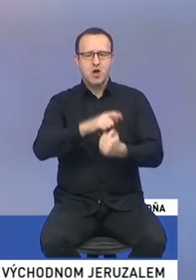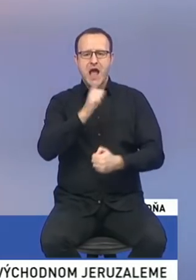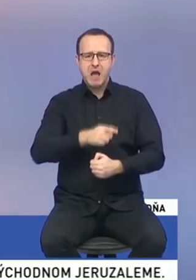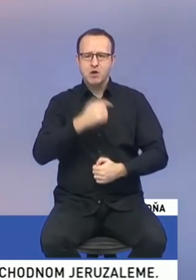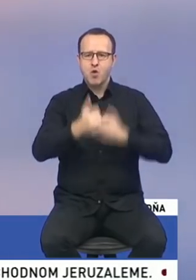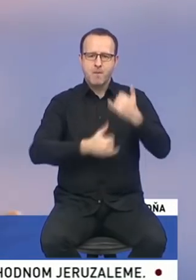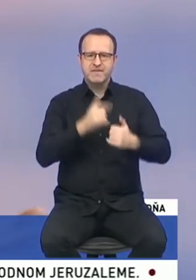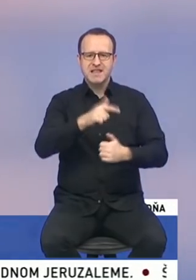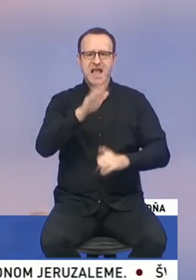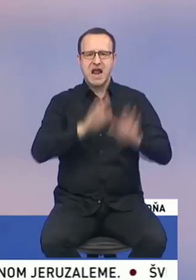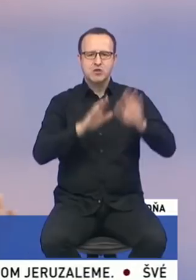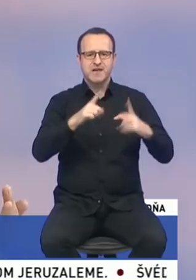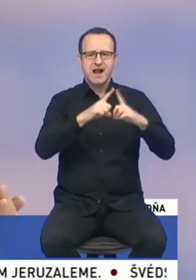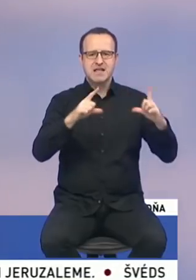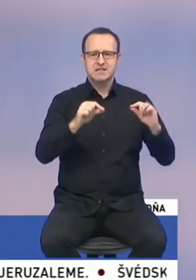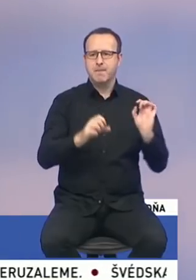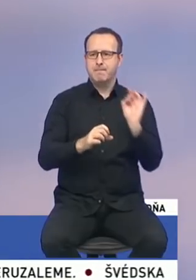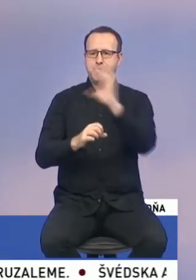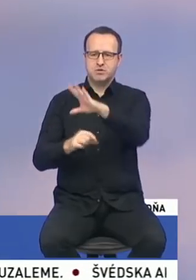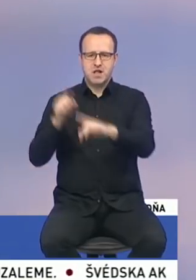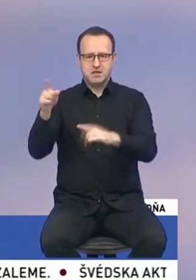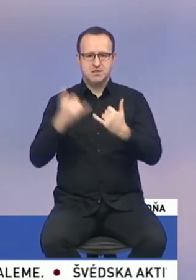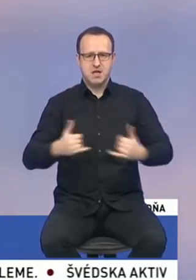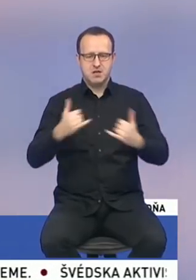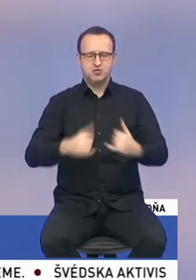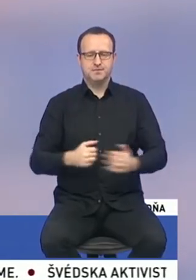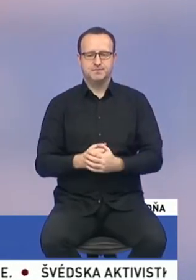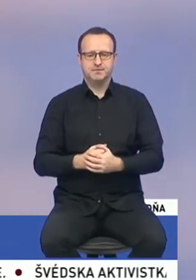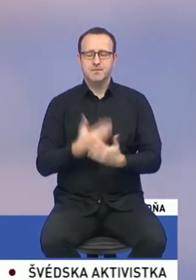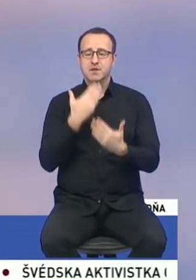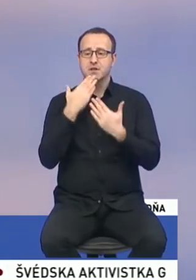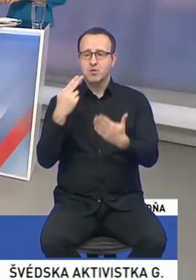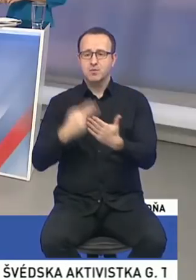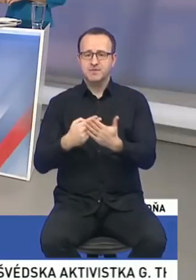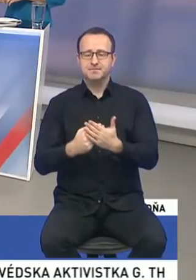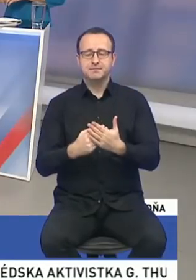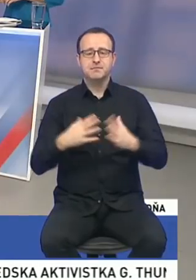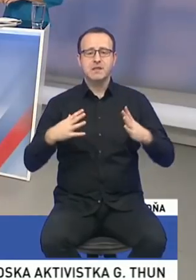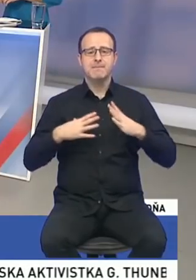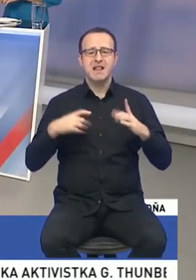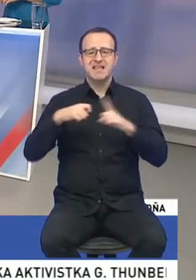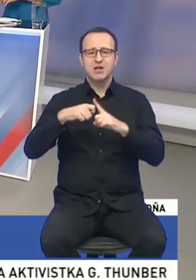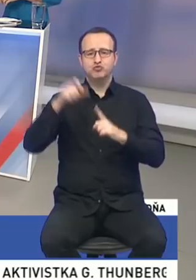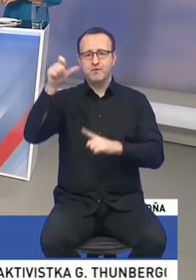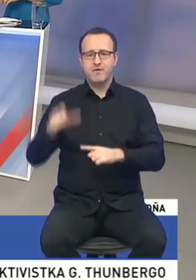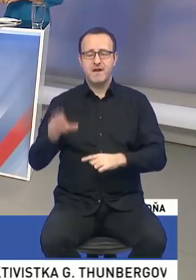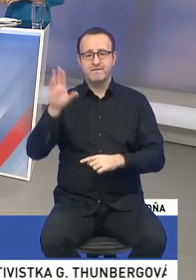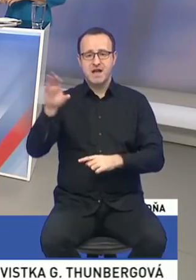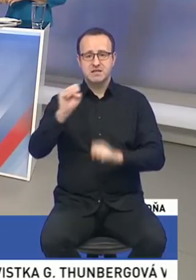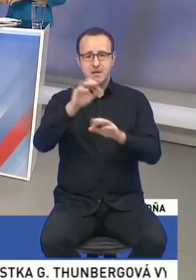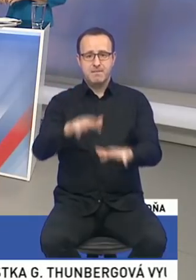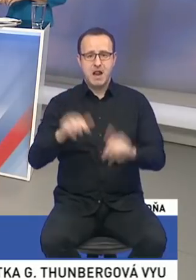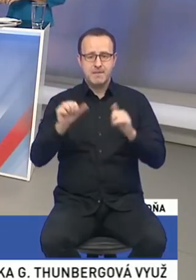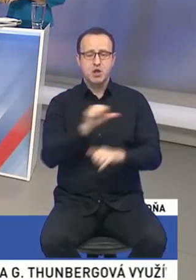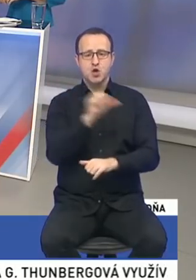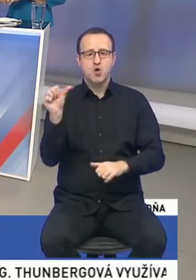tieto hlasovacie lístky zaslali tam, kam treba. Ďakujem za odpoveď. Pani Krištovková, vás parlament ešte v roku 2018 s